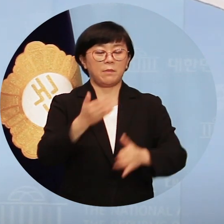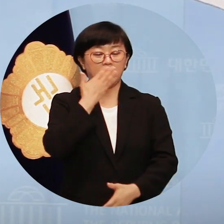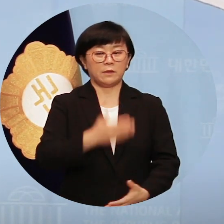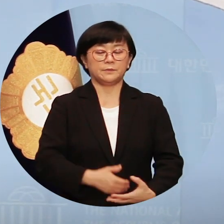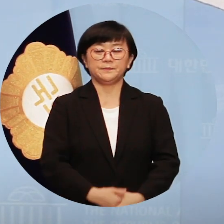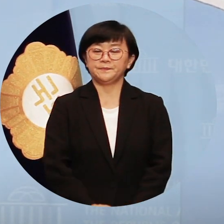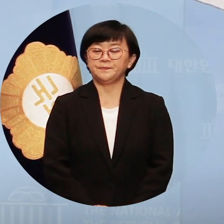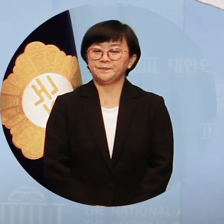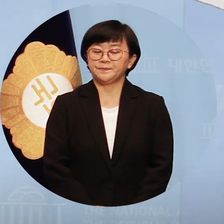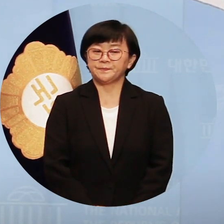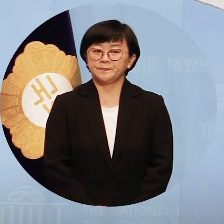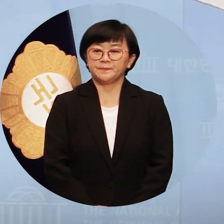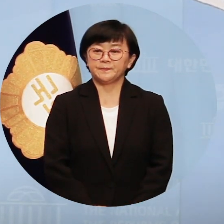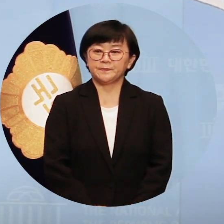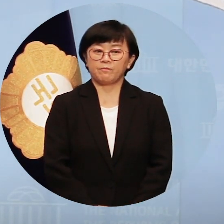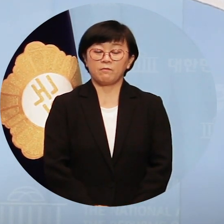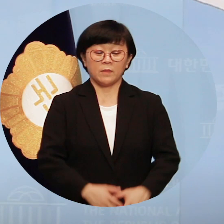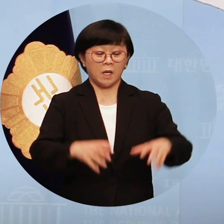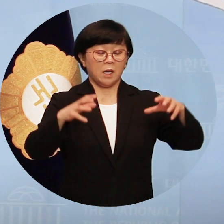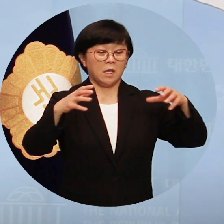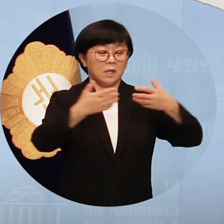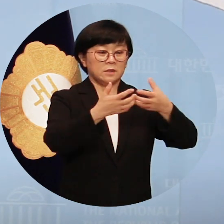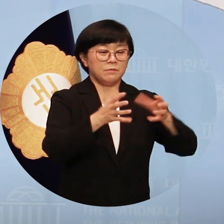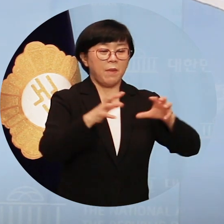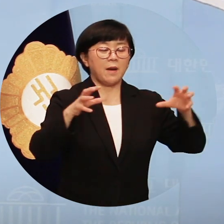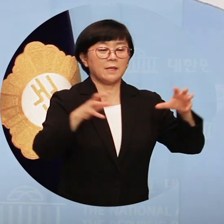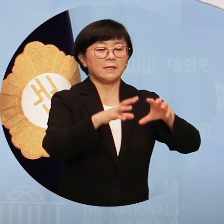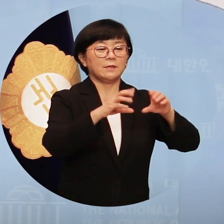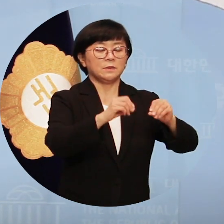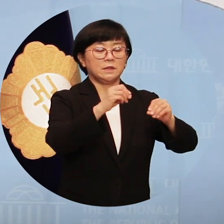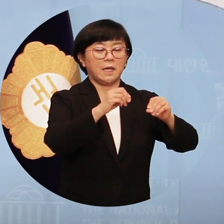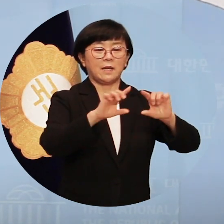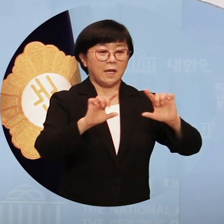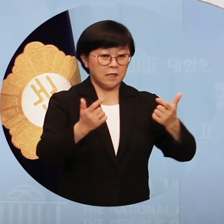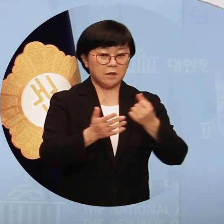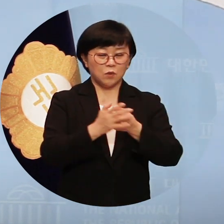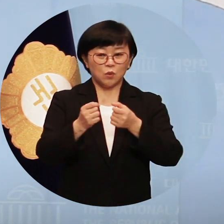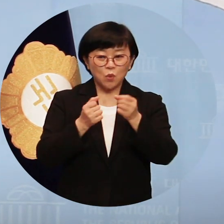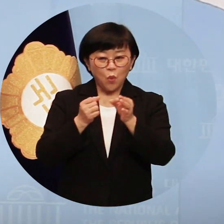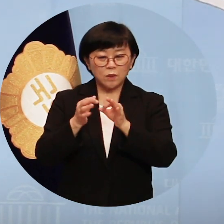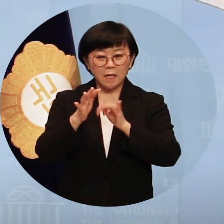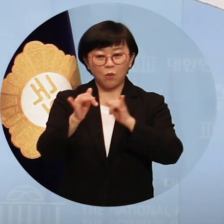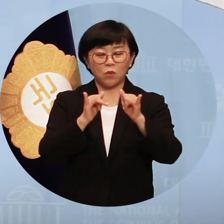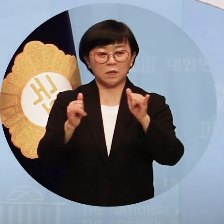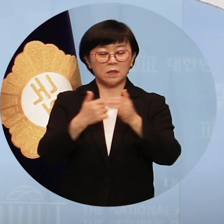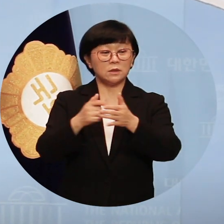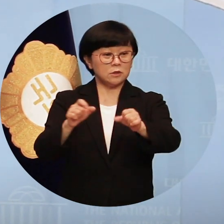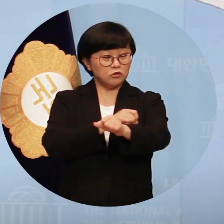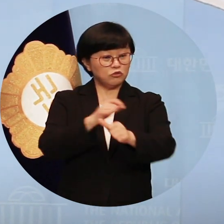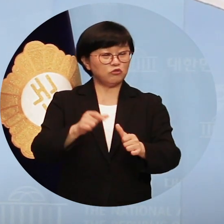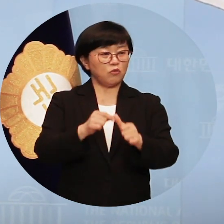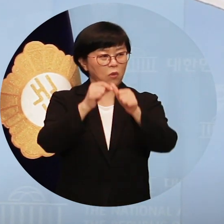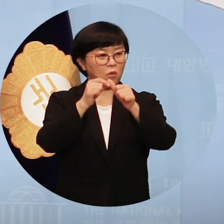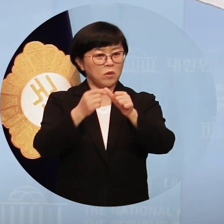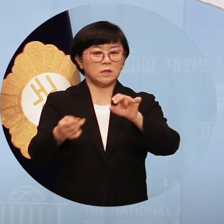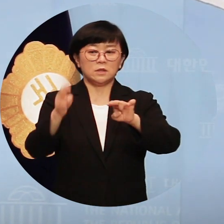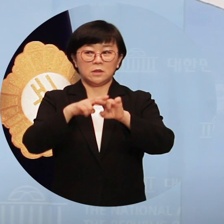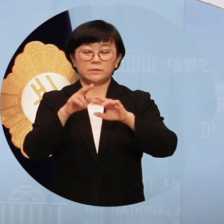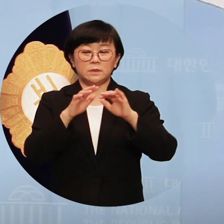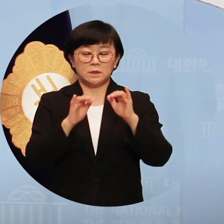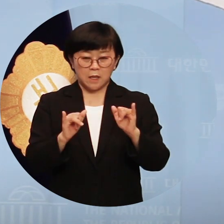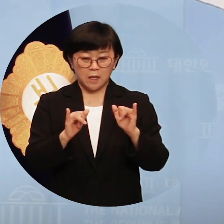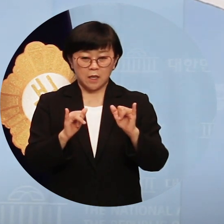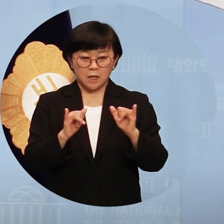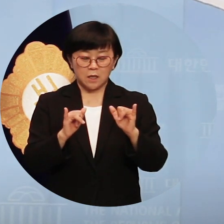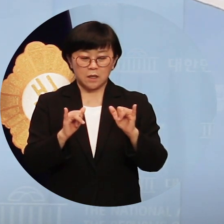집합금지, 집합제한이 아닌 일반 소상공인 그리고 특수고용 취업자들도 상당한 피해를 입을 수